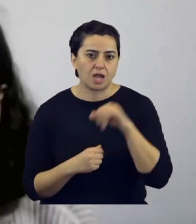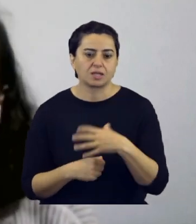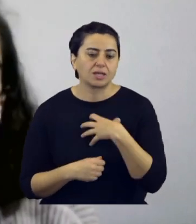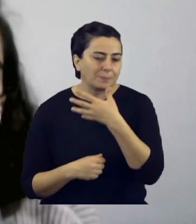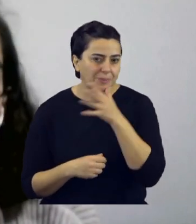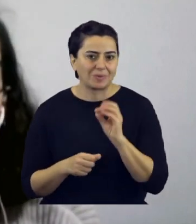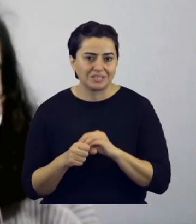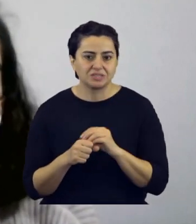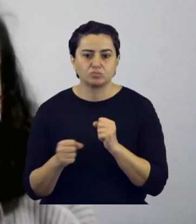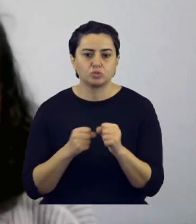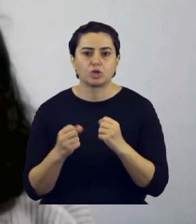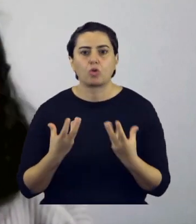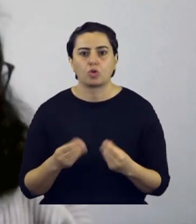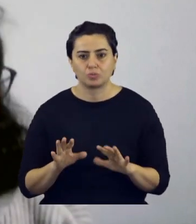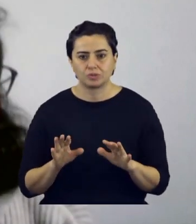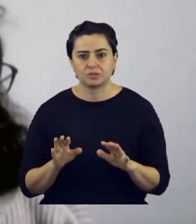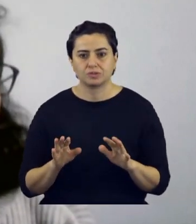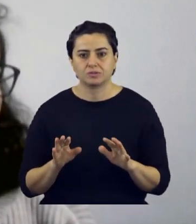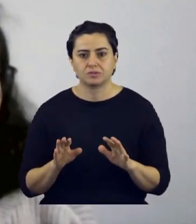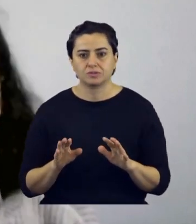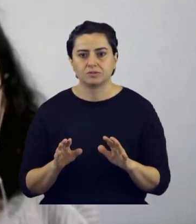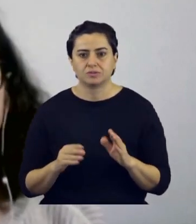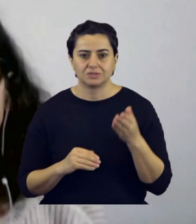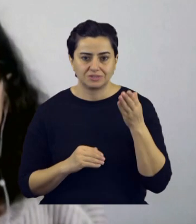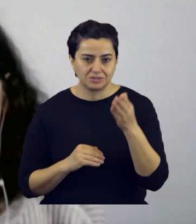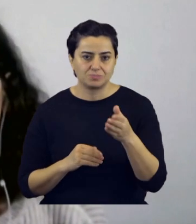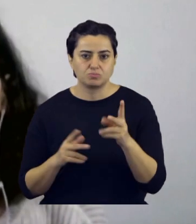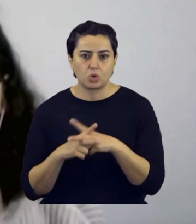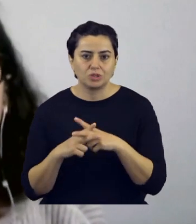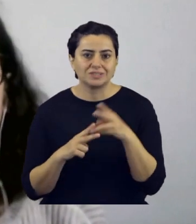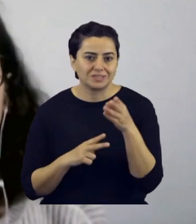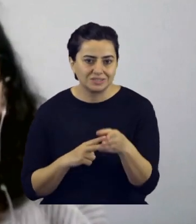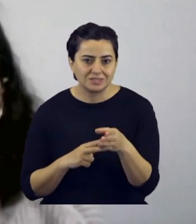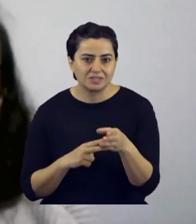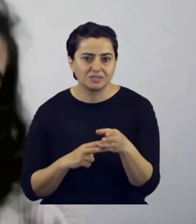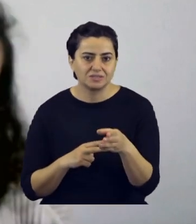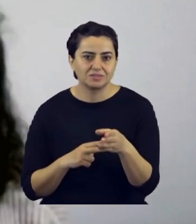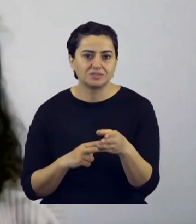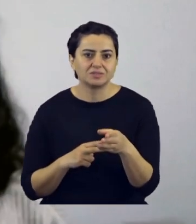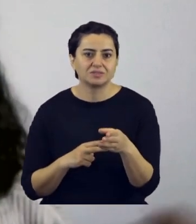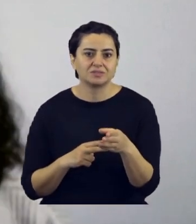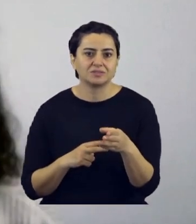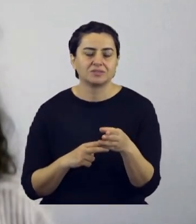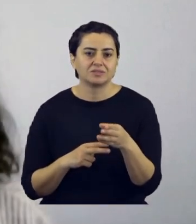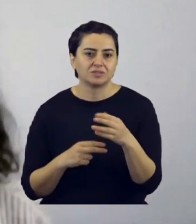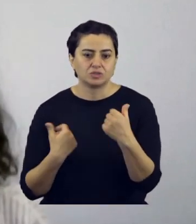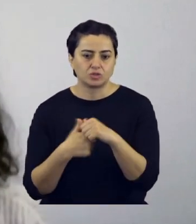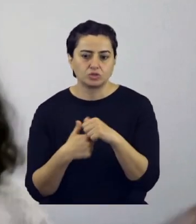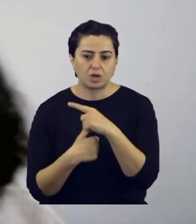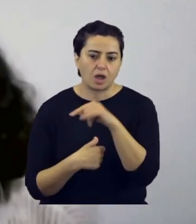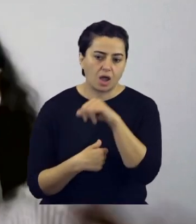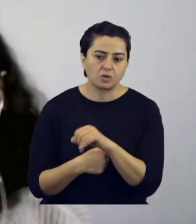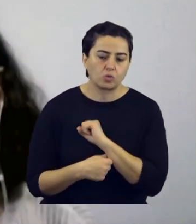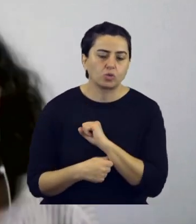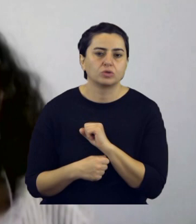haklarını bilmedikleri için savunamıyorlar. Yani gidip polise gitseler yine kocasını haklı bulacaklarını